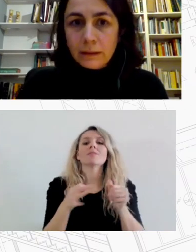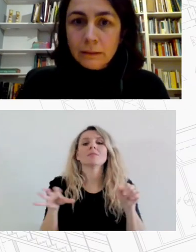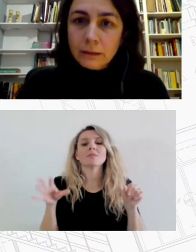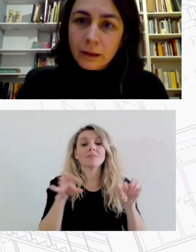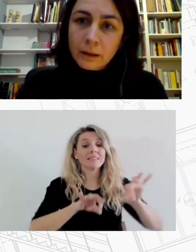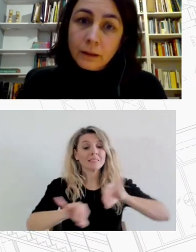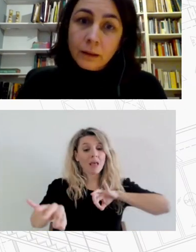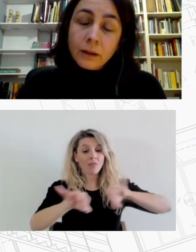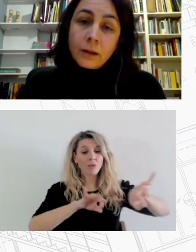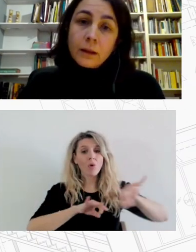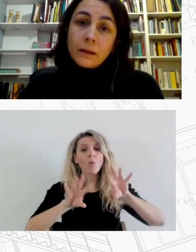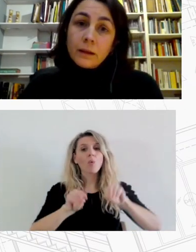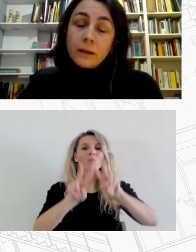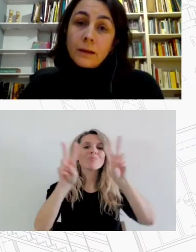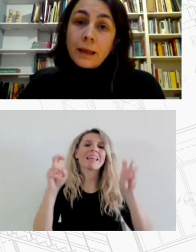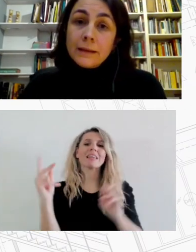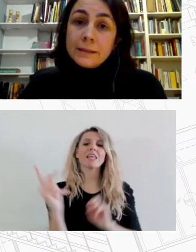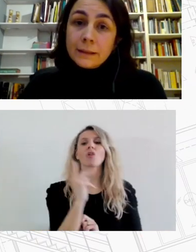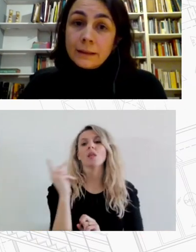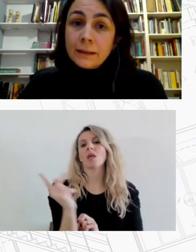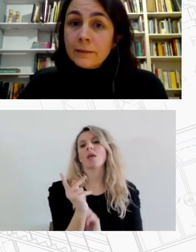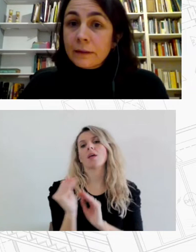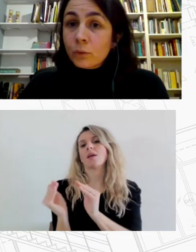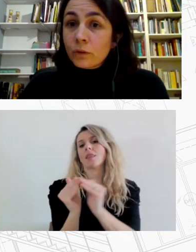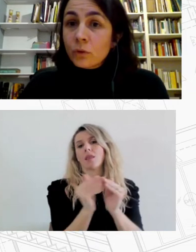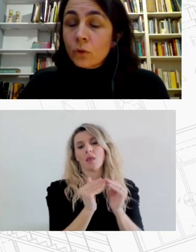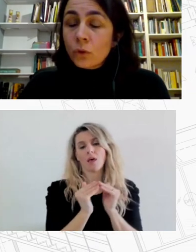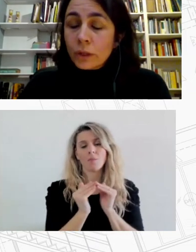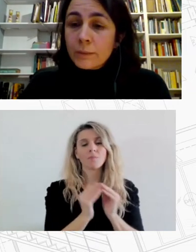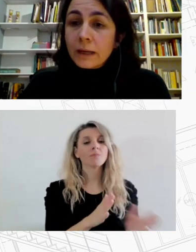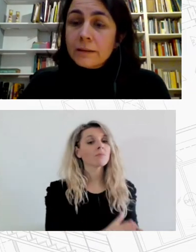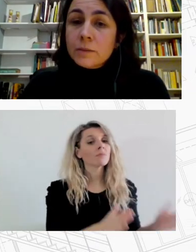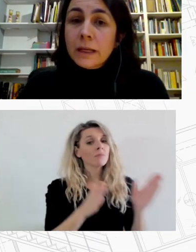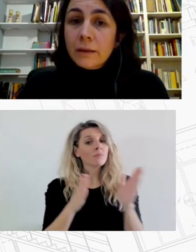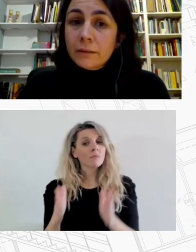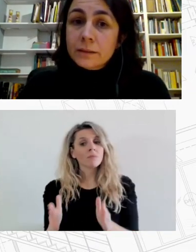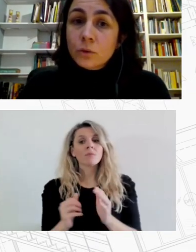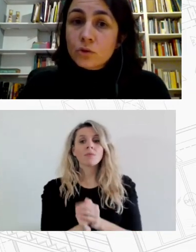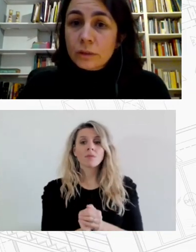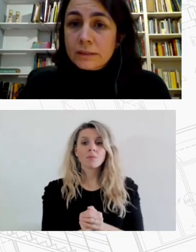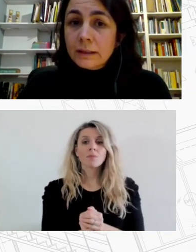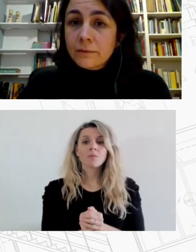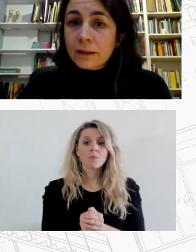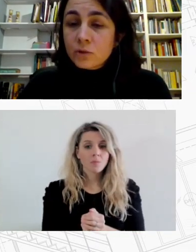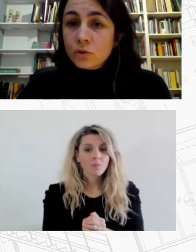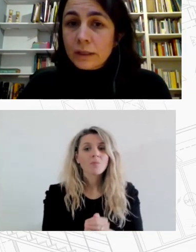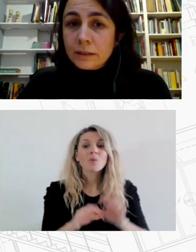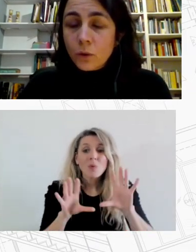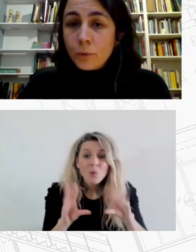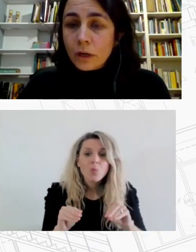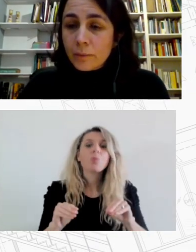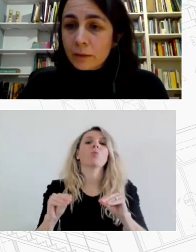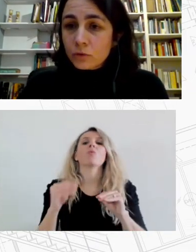κοινωνική κατοικία να ενισχυθεί και να βελτιωθεί η μηχανισμή κάθε της και οριζόντιας διακυβέρνησης των